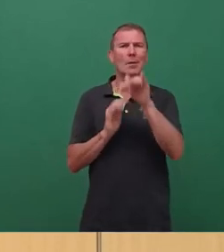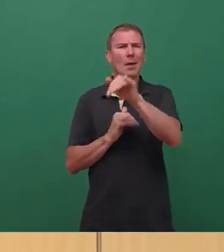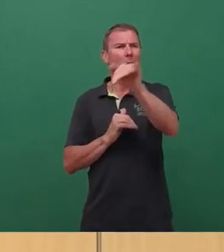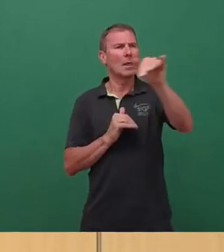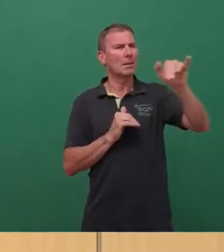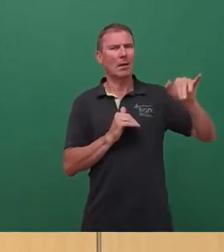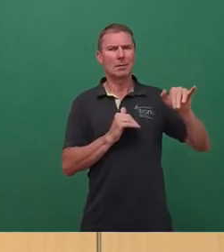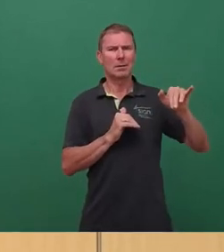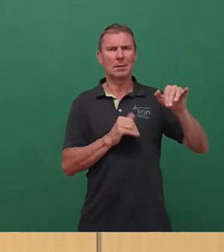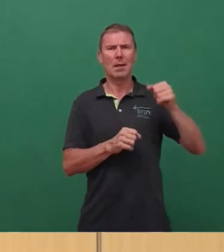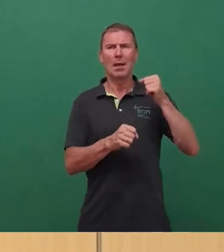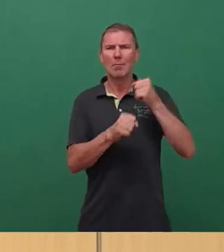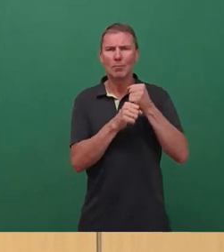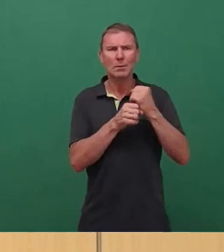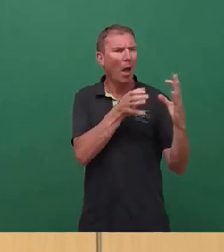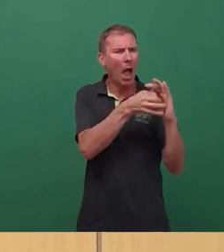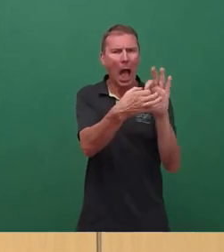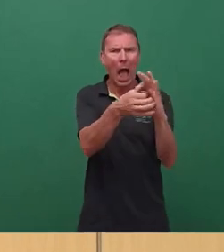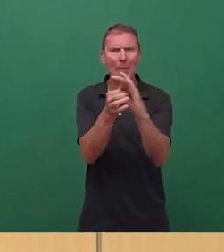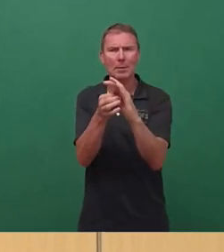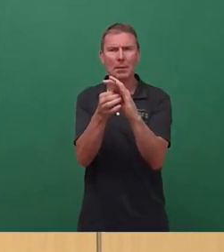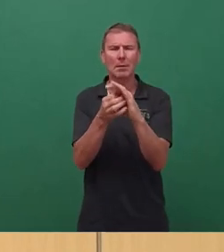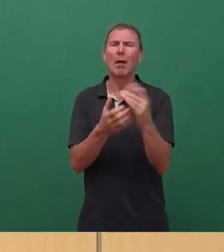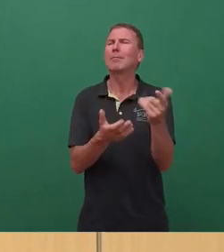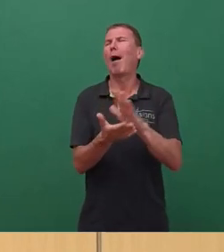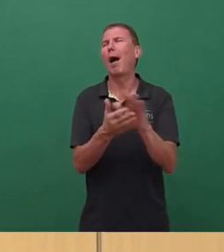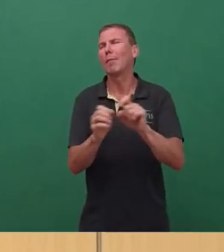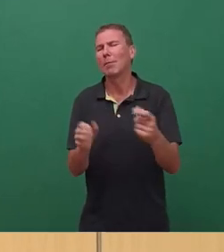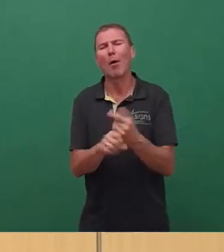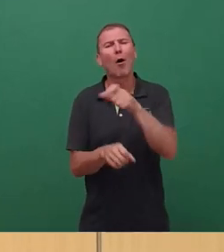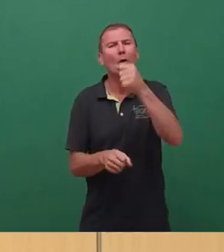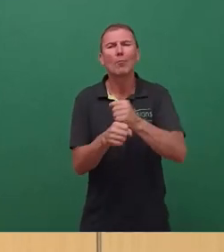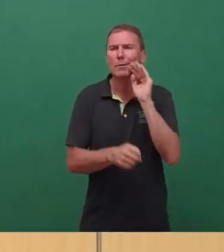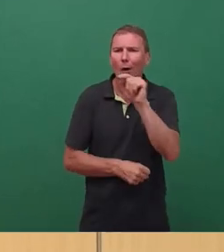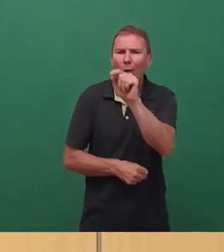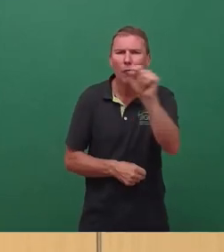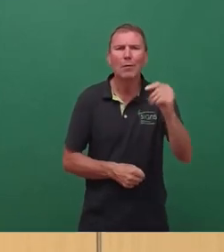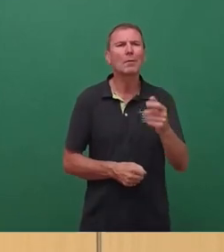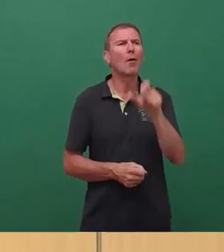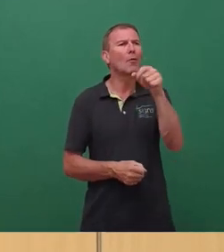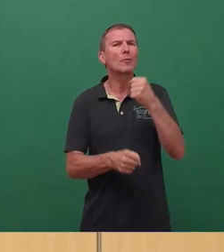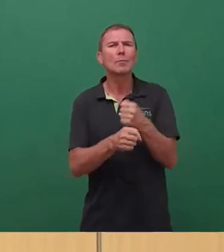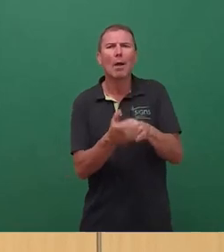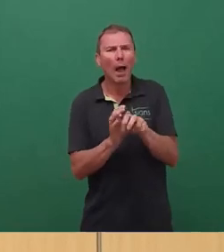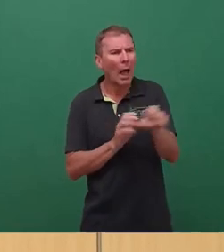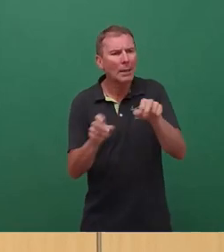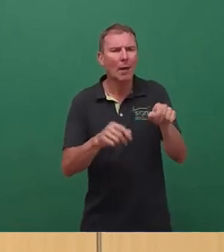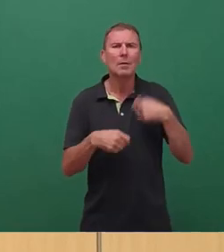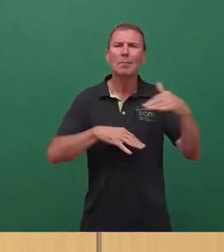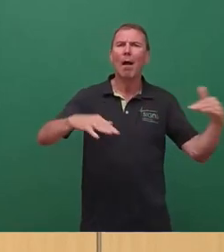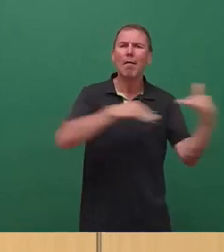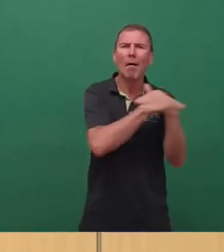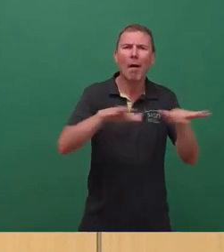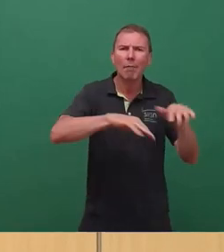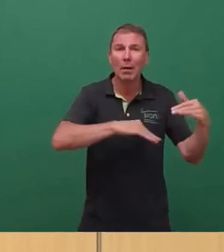wir mit einbeziehen. Also fangen wir mit den einfachen Sachen an. Leute müssen da wohnen, Leute wollen einkaufen. Es gibt Verkehr, es gibt relativ viel